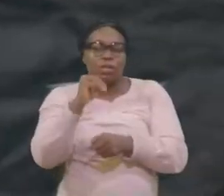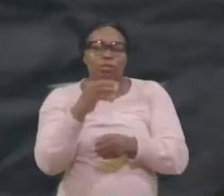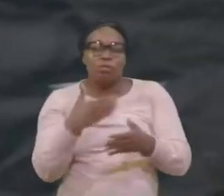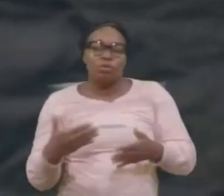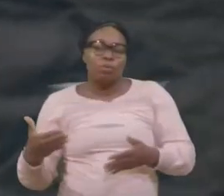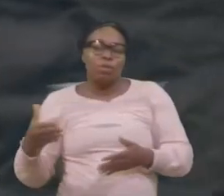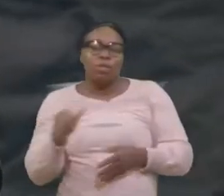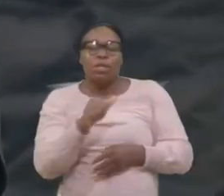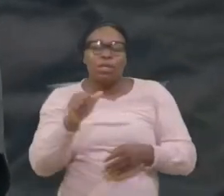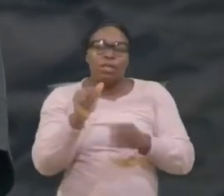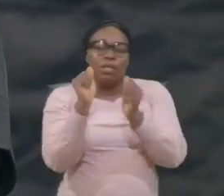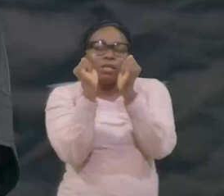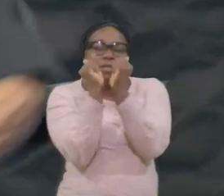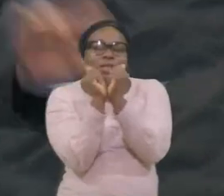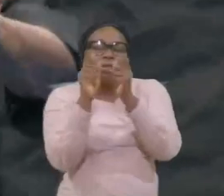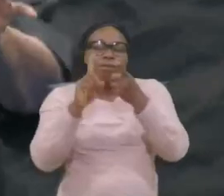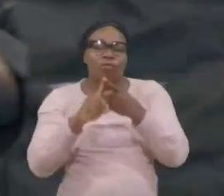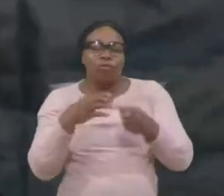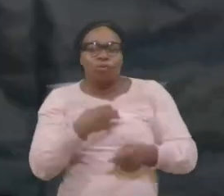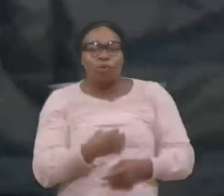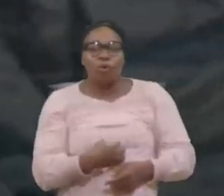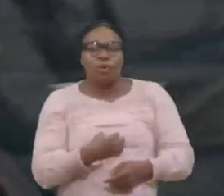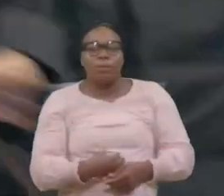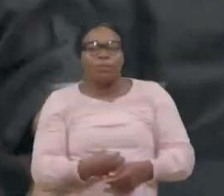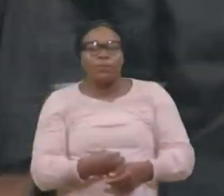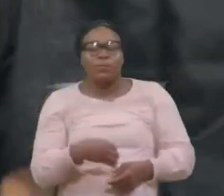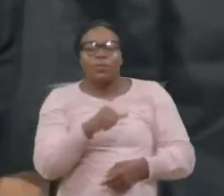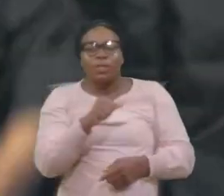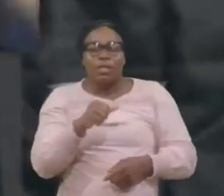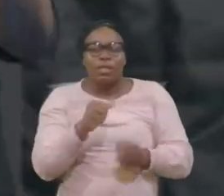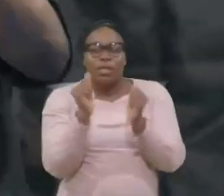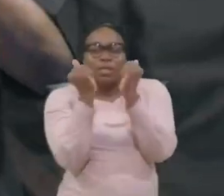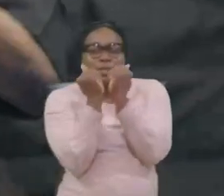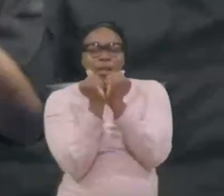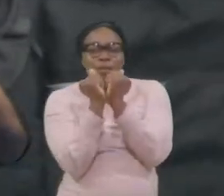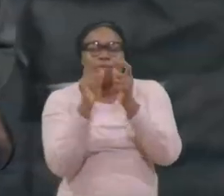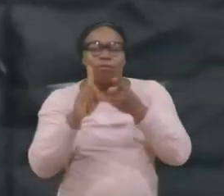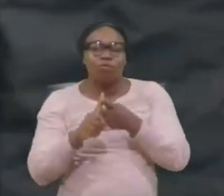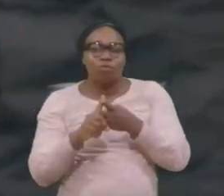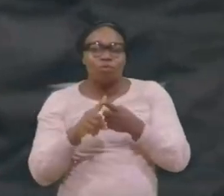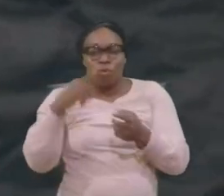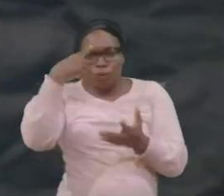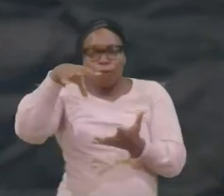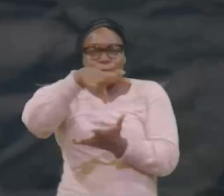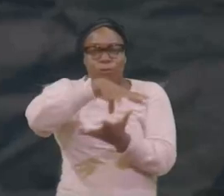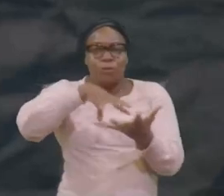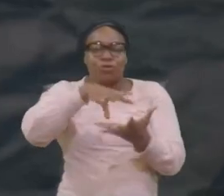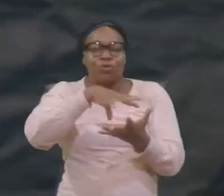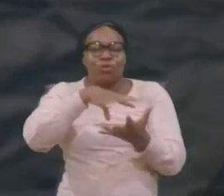trouvé quelque chose esclave à la fin esclave à la confusion l'homme